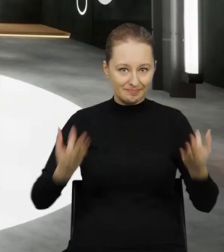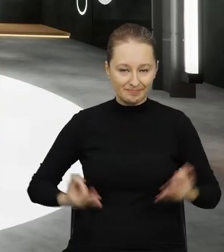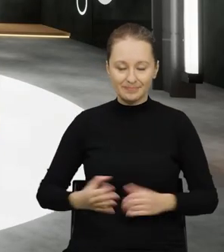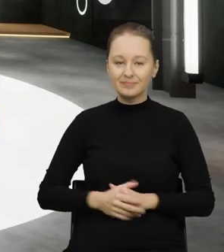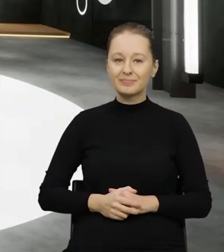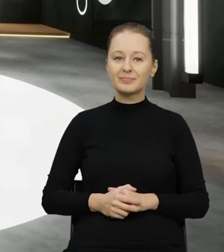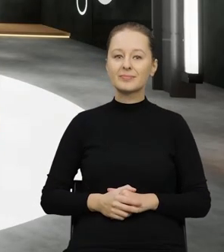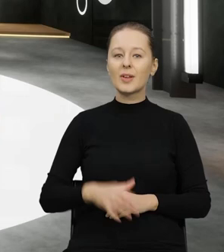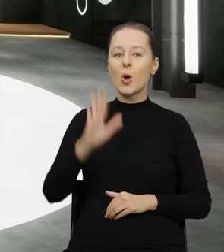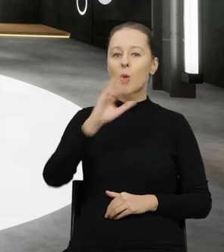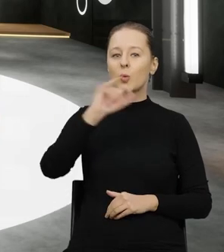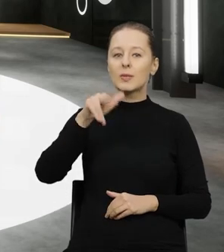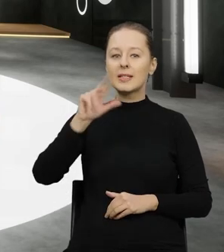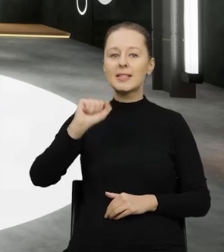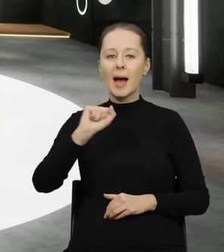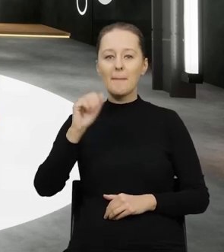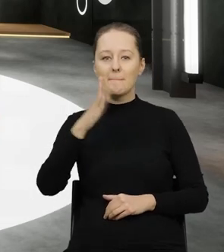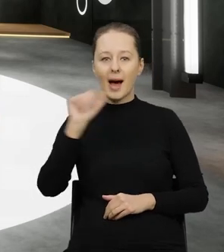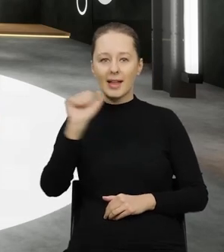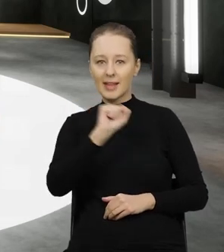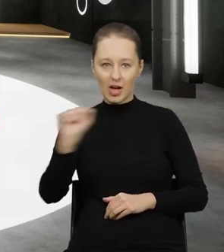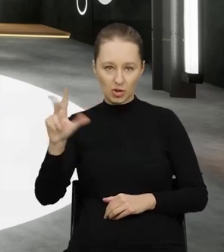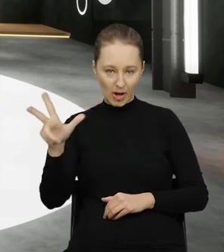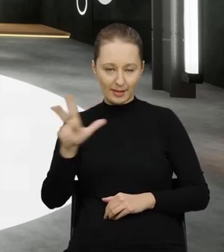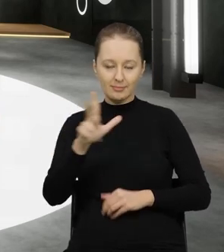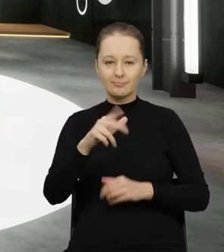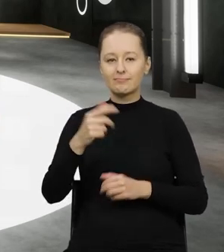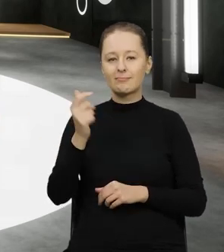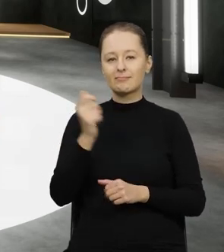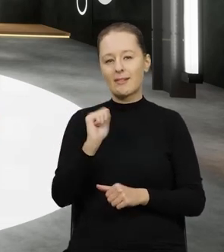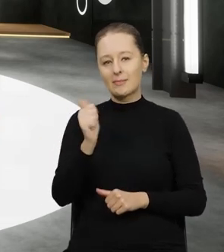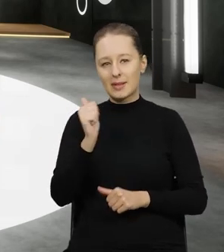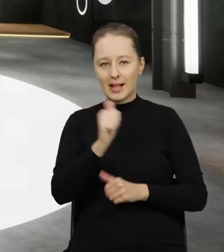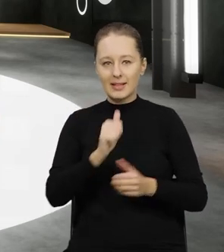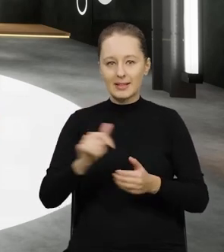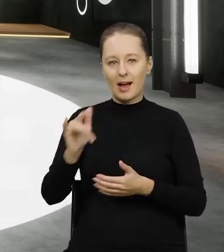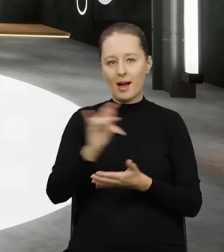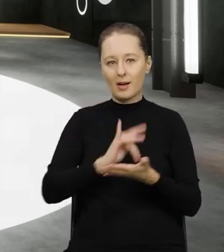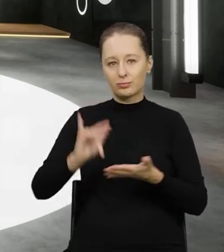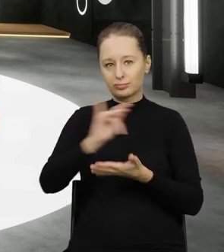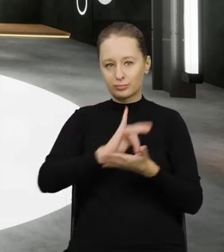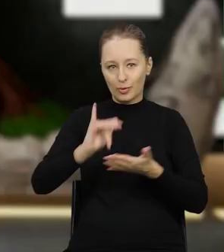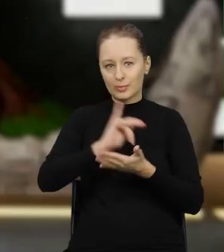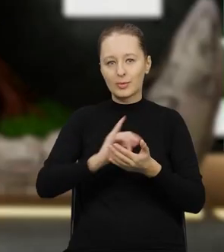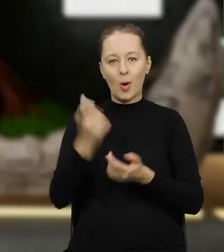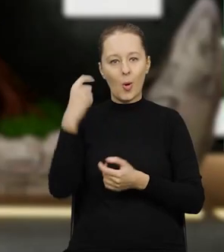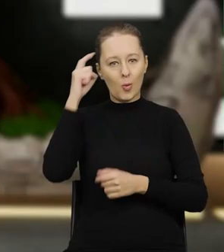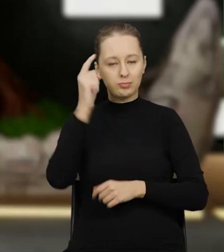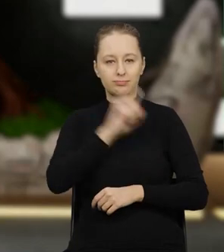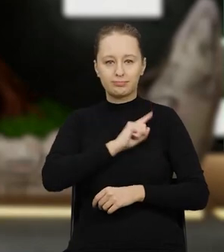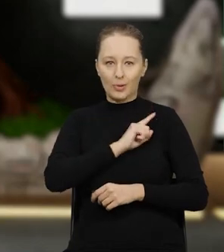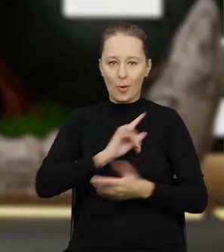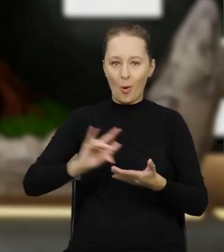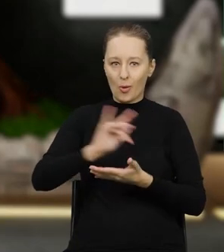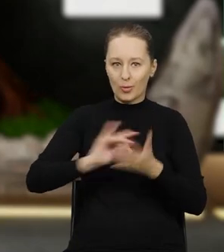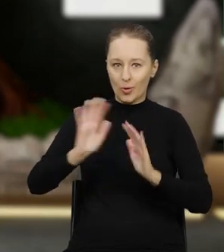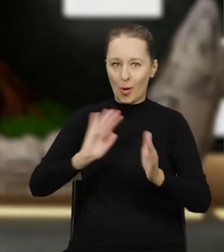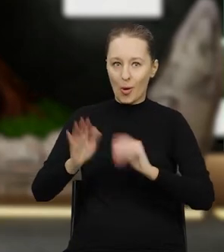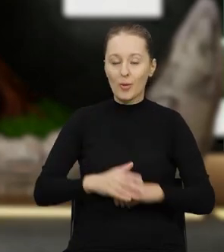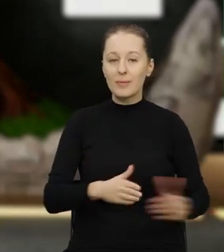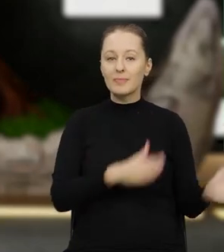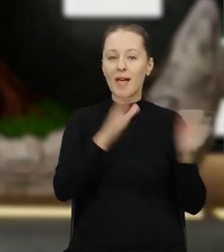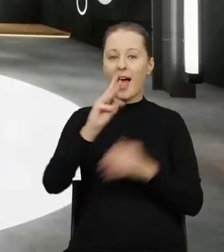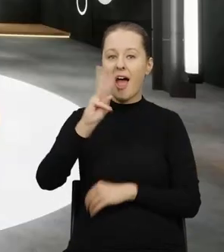Justyna Banaszak, główny specjalista w Departamencie Transgranicznego Przemieszczania Odpadów Głównej Inspekcji Ochrony Środowiska. Dzień dobry, witam Państwa serdecznie.